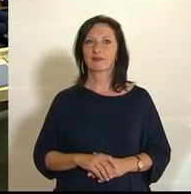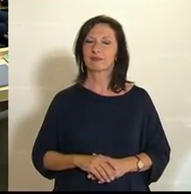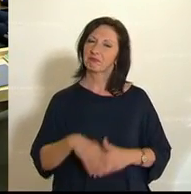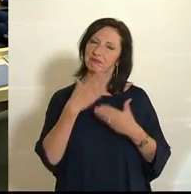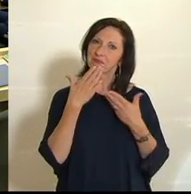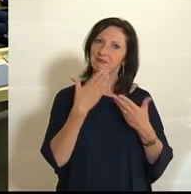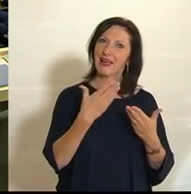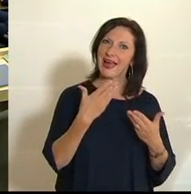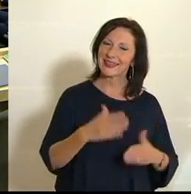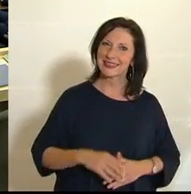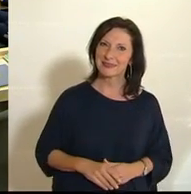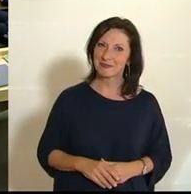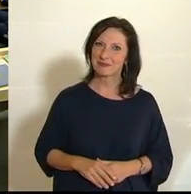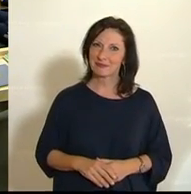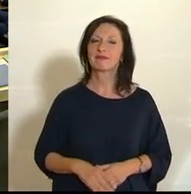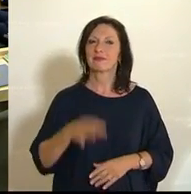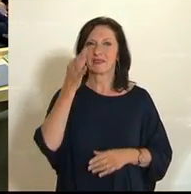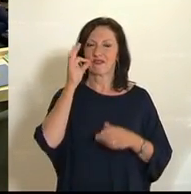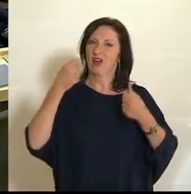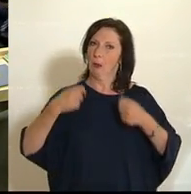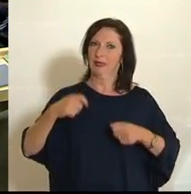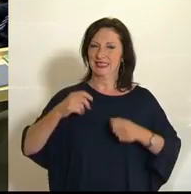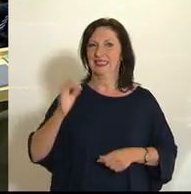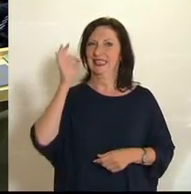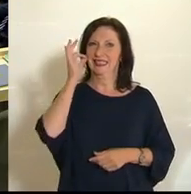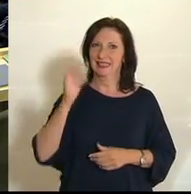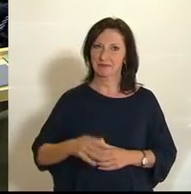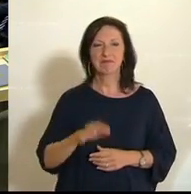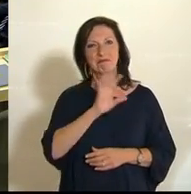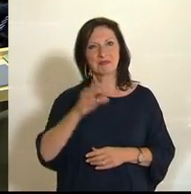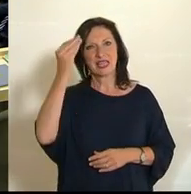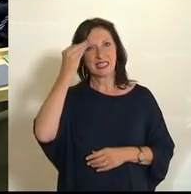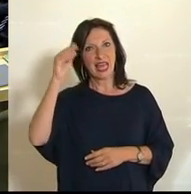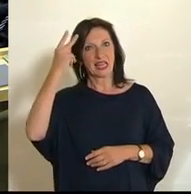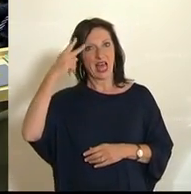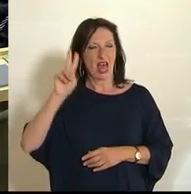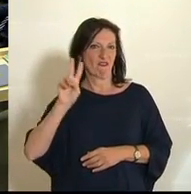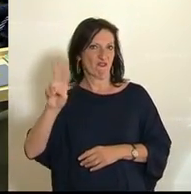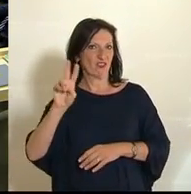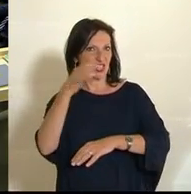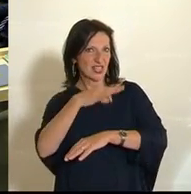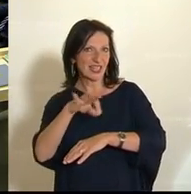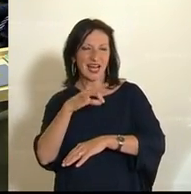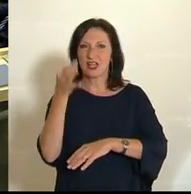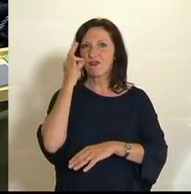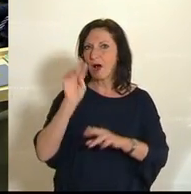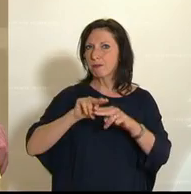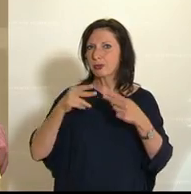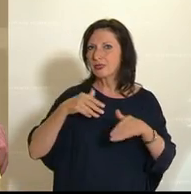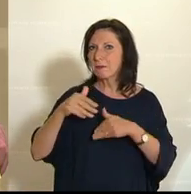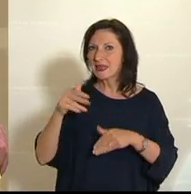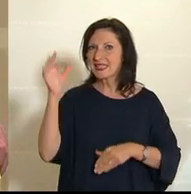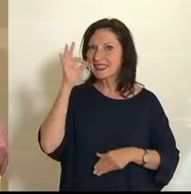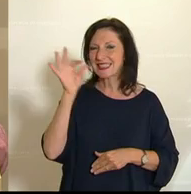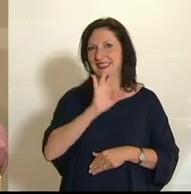Danke, danke Frau Präsidentin, sehr geehrter Herr Vizekanzler, Frau Bundesministerin, sehr